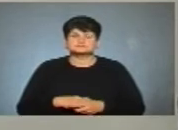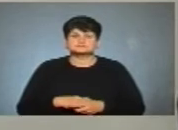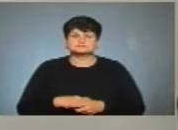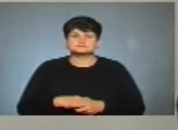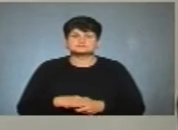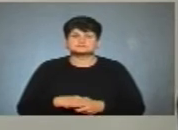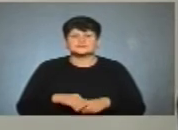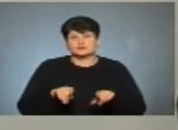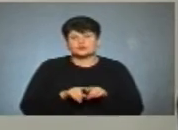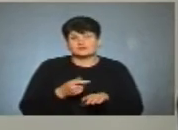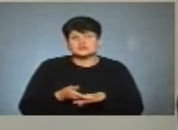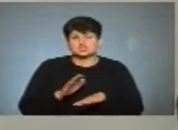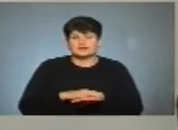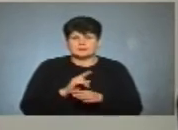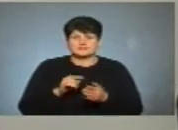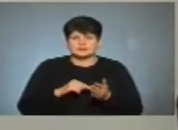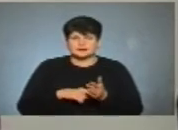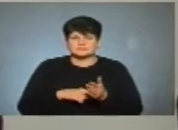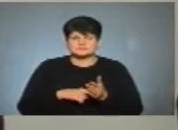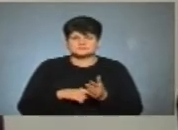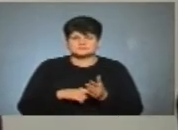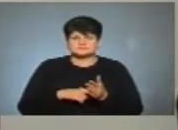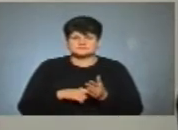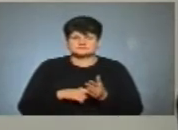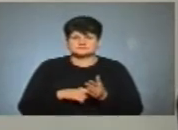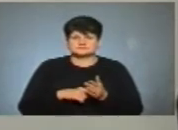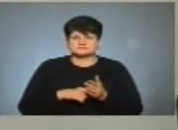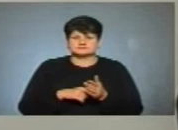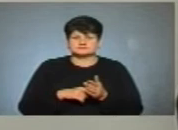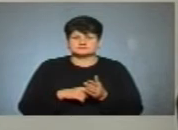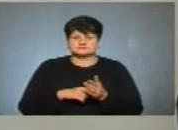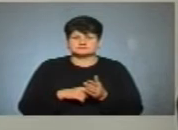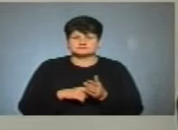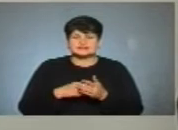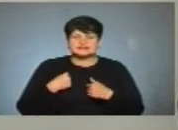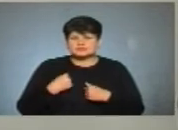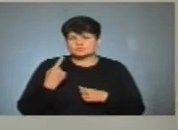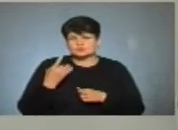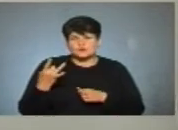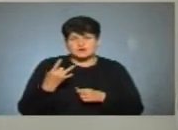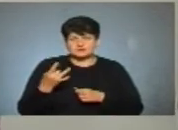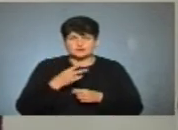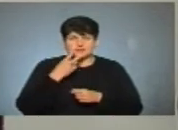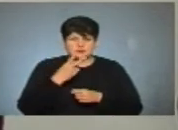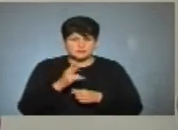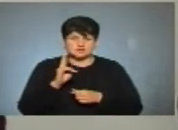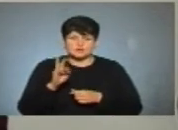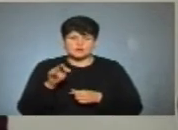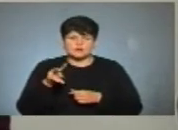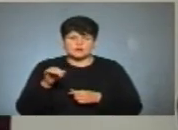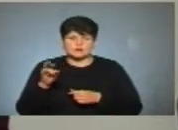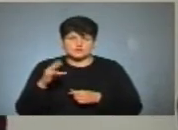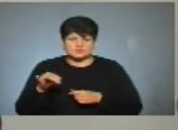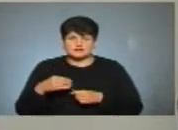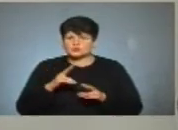Воно важке запитання, тому що... Важке, напевне, довге, тому хвилинка часу нагадує. Я ні разу не бачила Коломойського. Ніхто в нашій